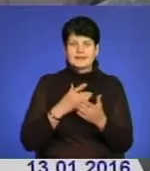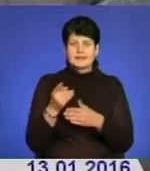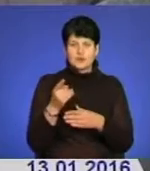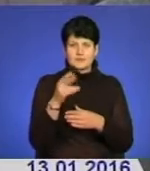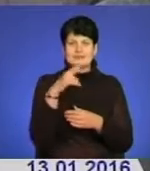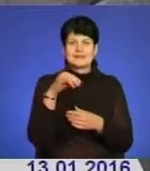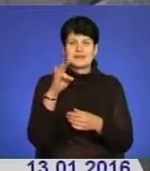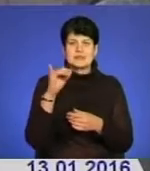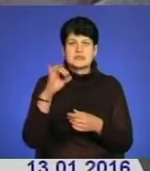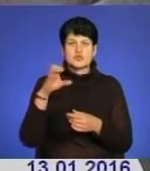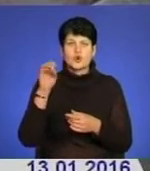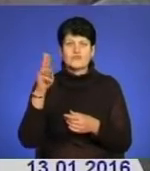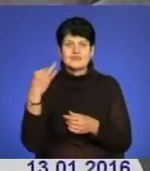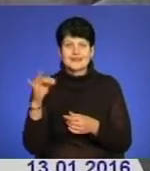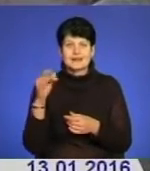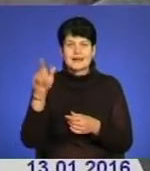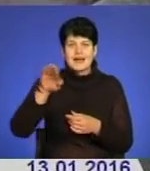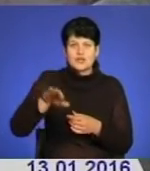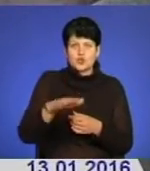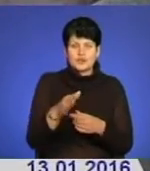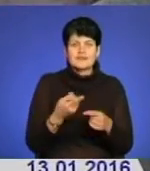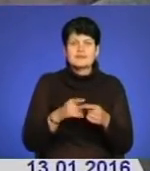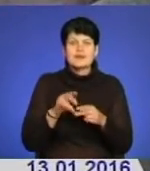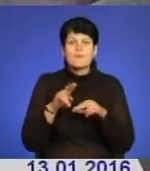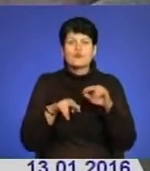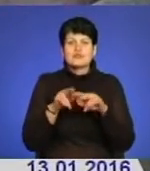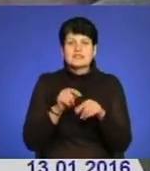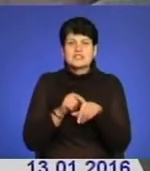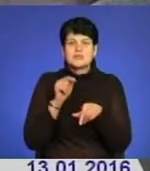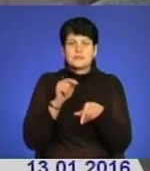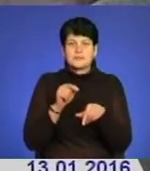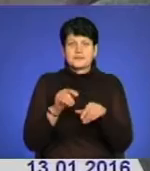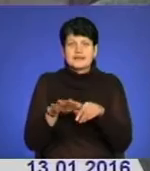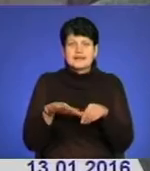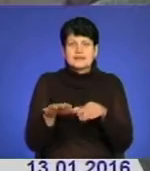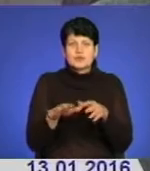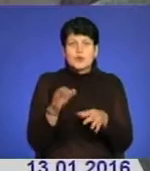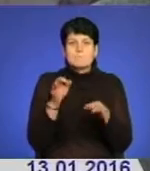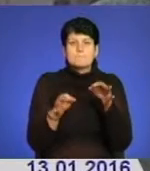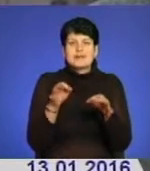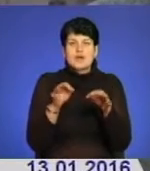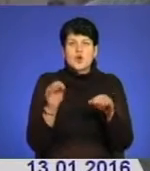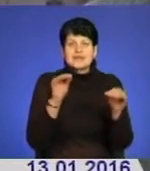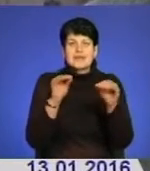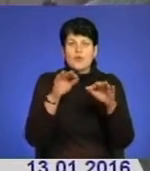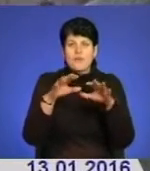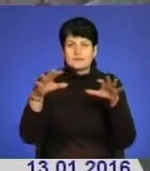Дністровський каньйон. І це будівництво зачіпає території досить серйозно, природні комплекси